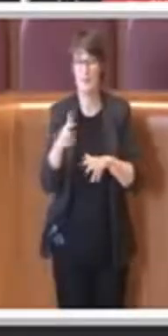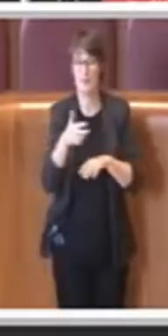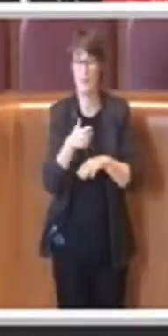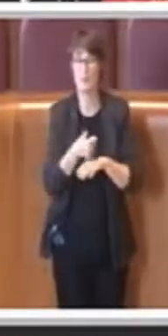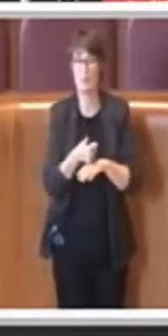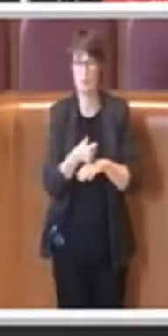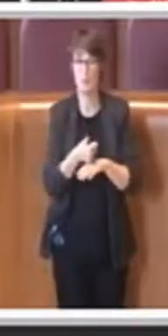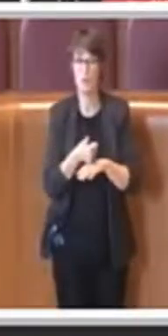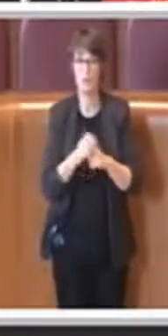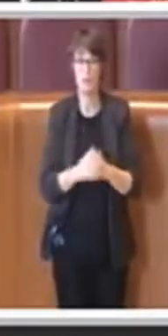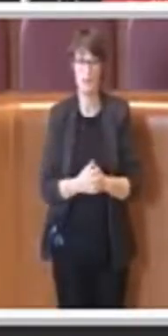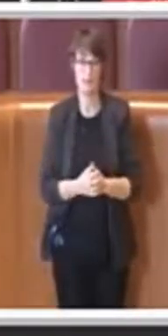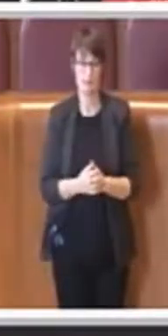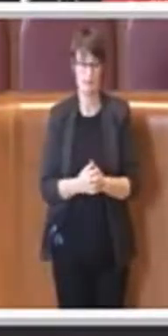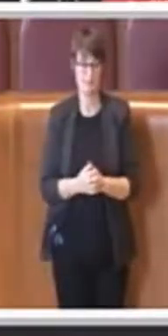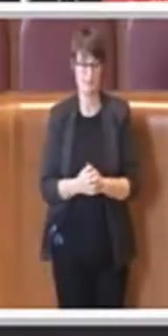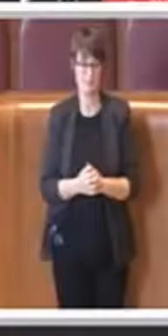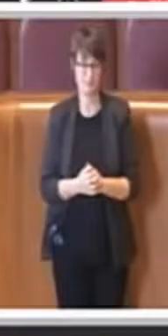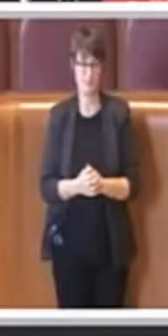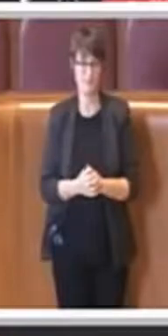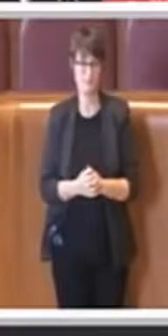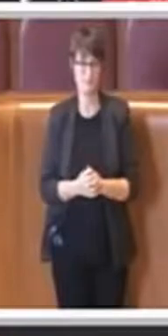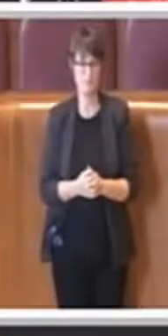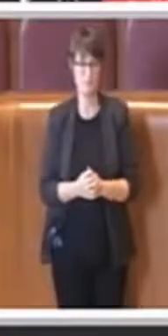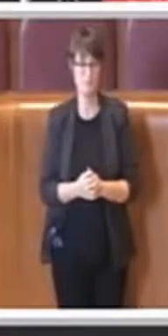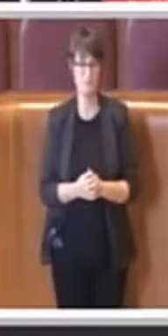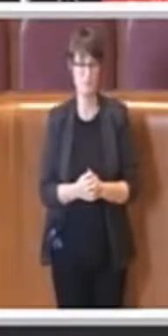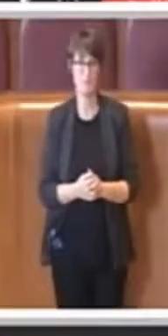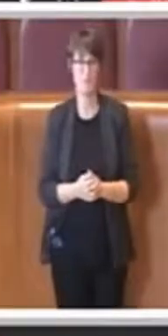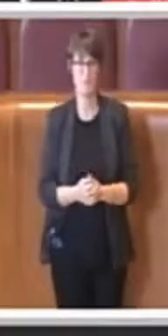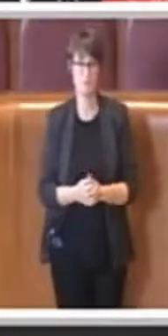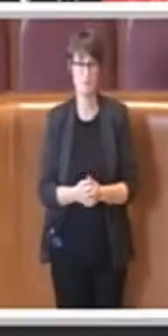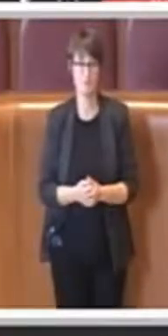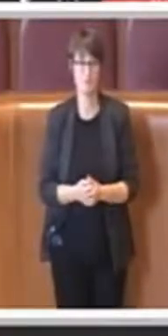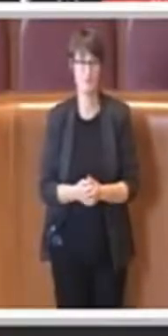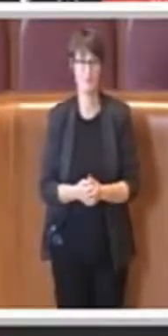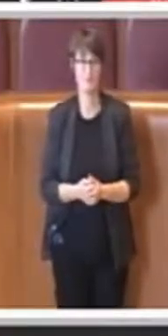nell'articolo